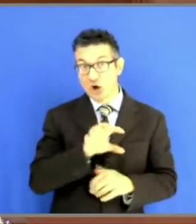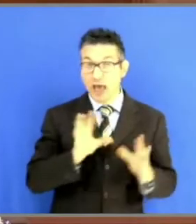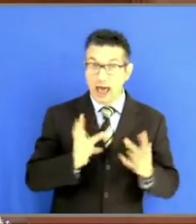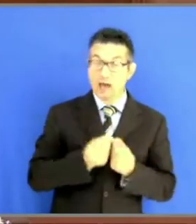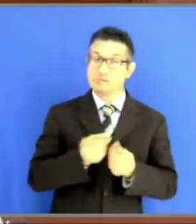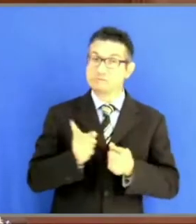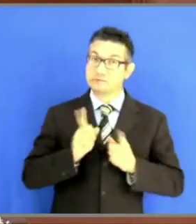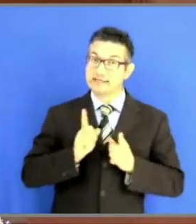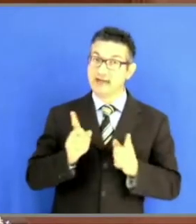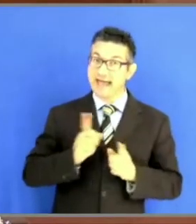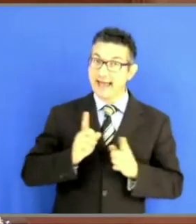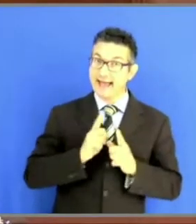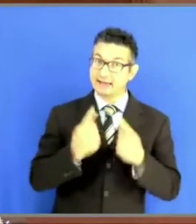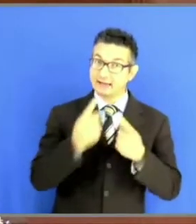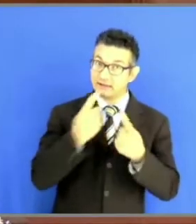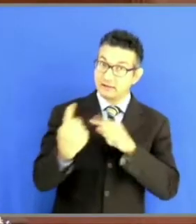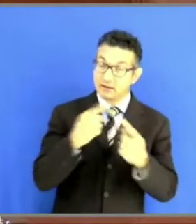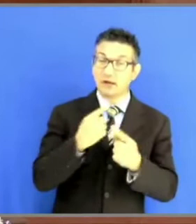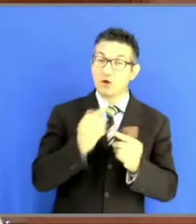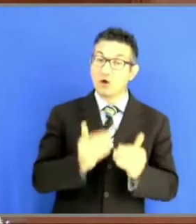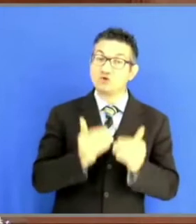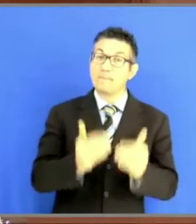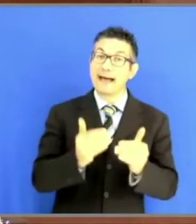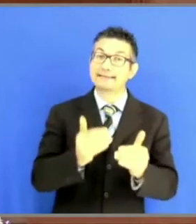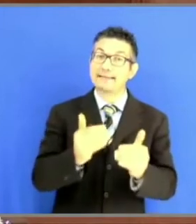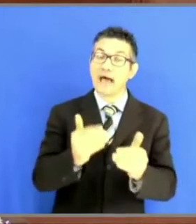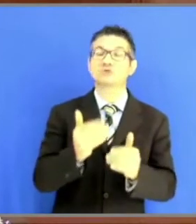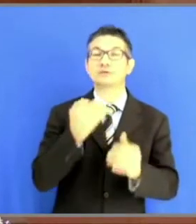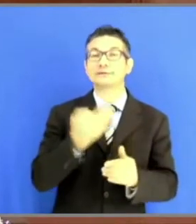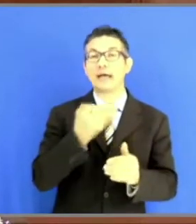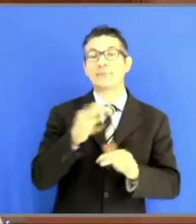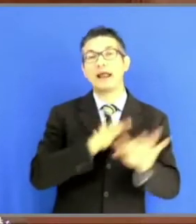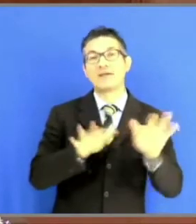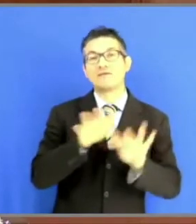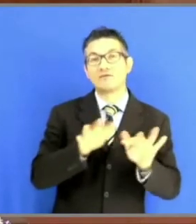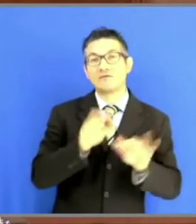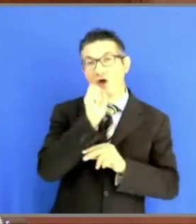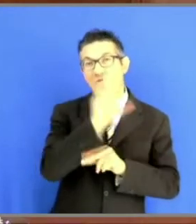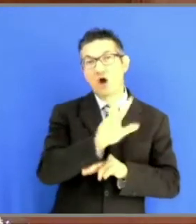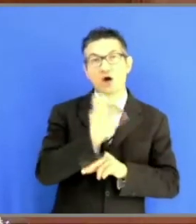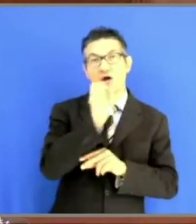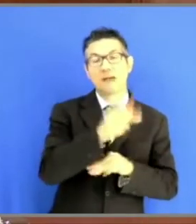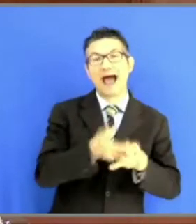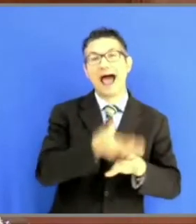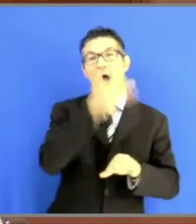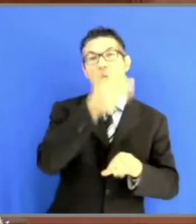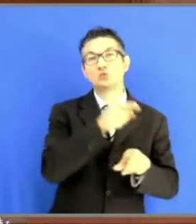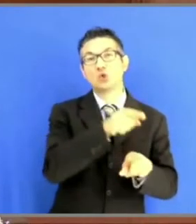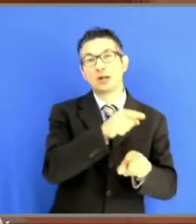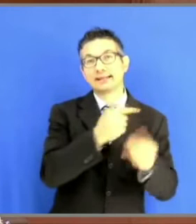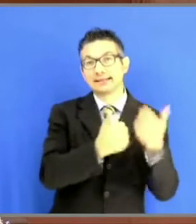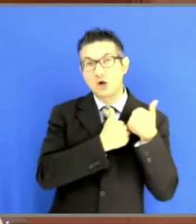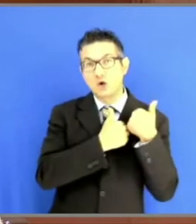e ovviamente in ogni passaggio stanno informando le autorità competenti perché non ci sia nessuna